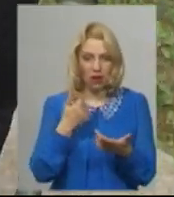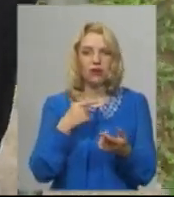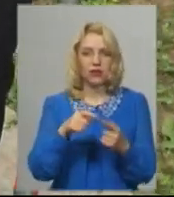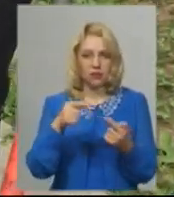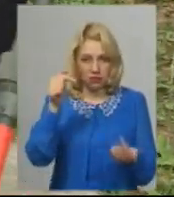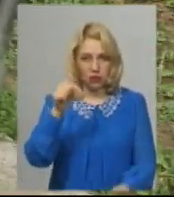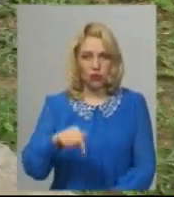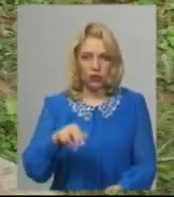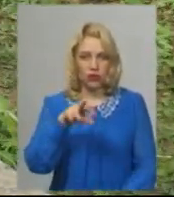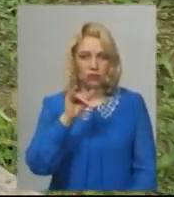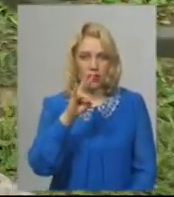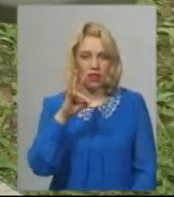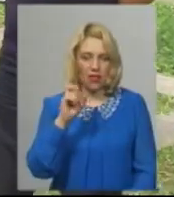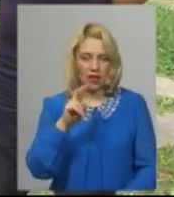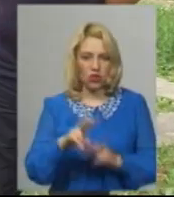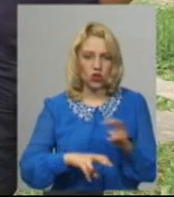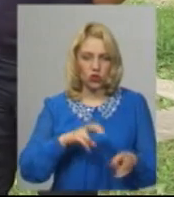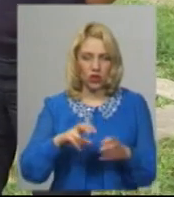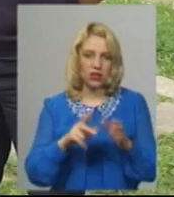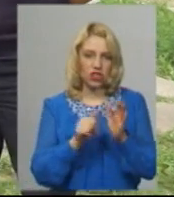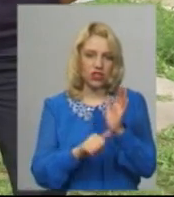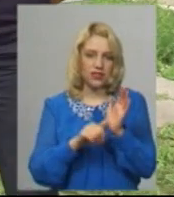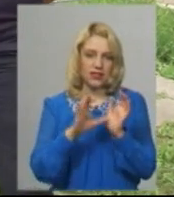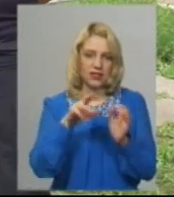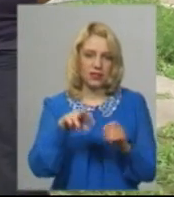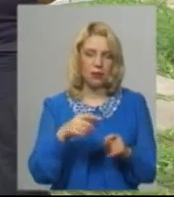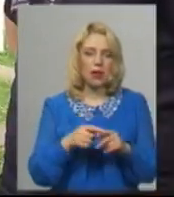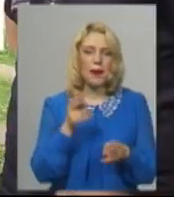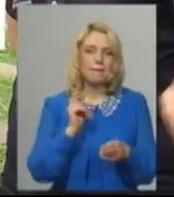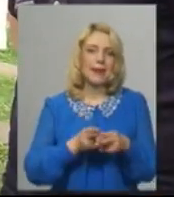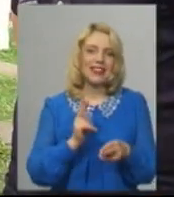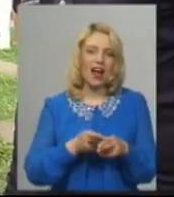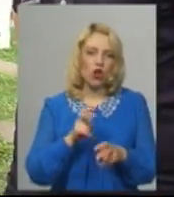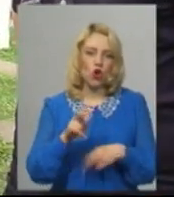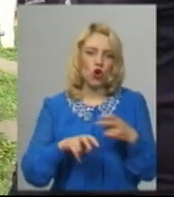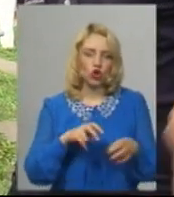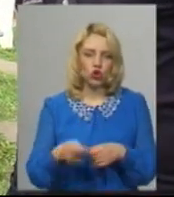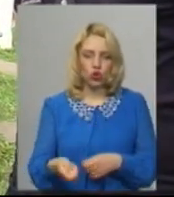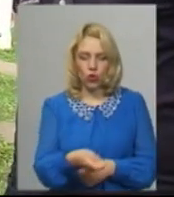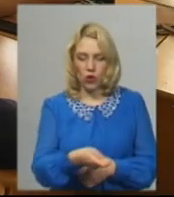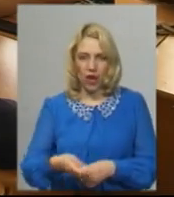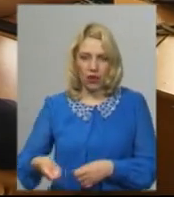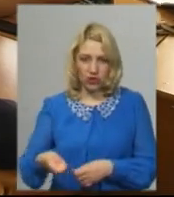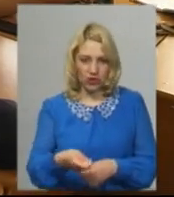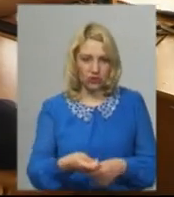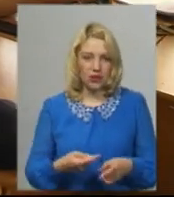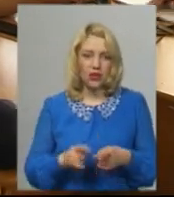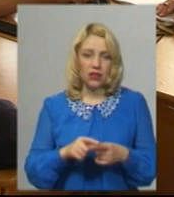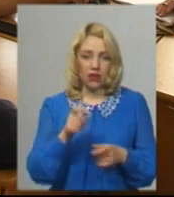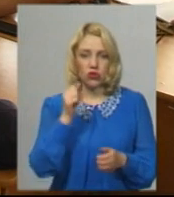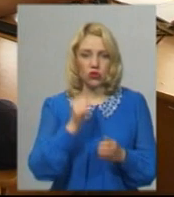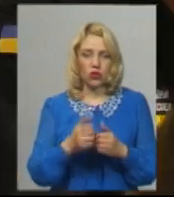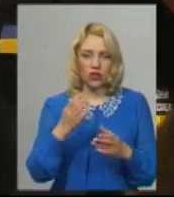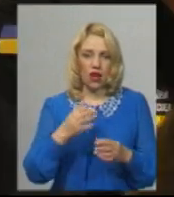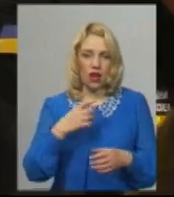глибина пошуку 60 сантиметрів. Загалом металошукачі здатні виявити метал на глибині до 6 метрів, каже Олег Савіцький. Щодня особовий